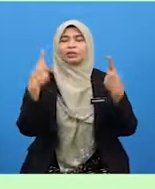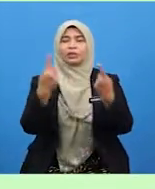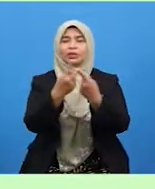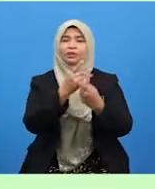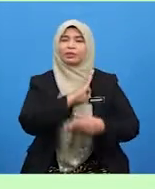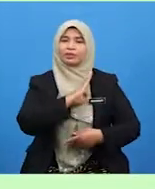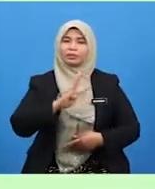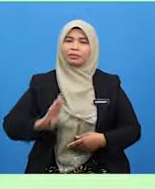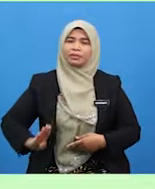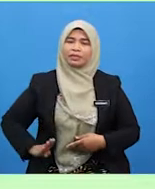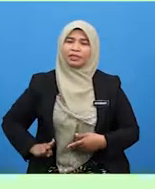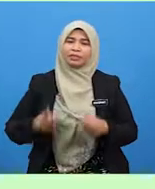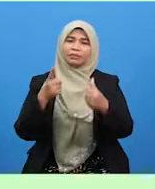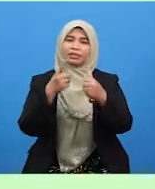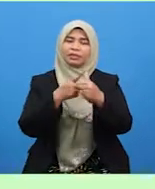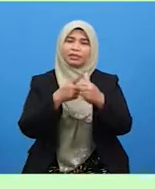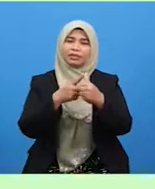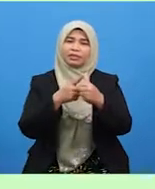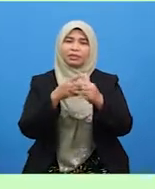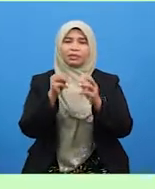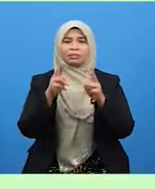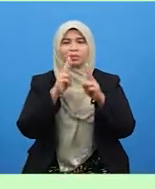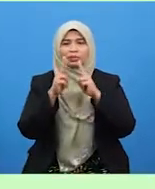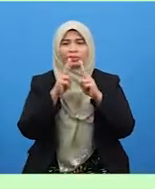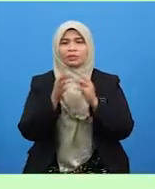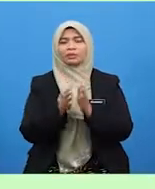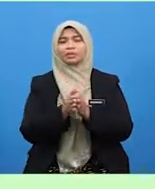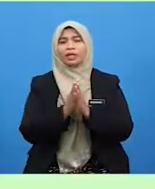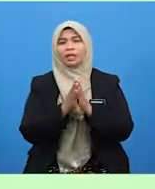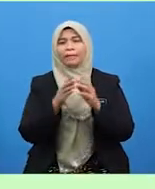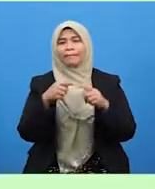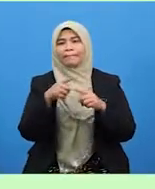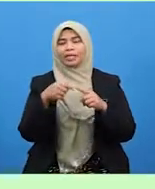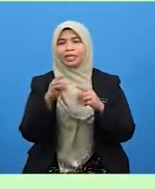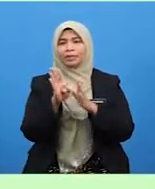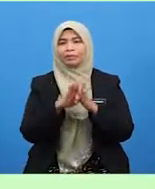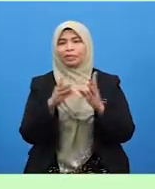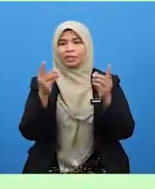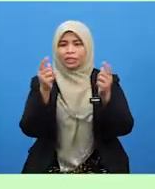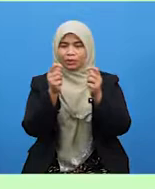Pertama, mengucap salam apabila bertemu.